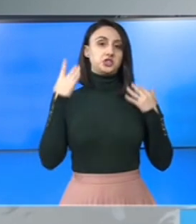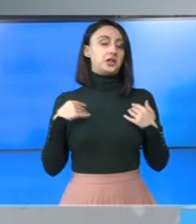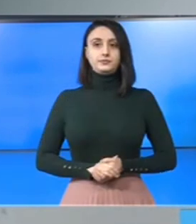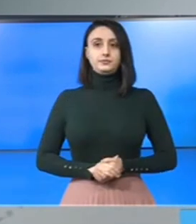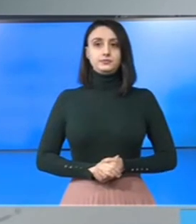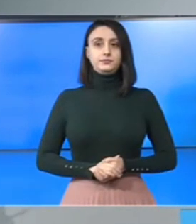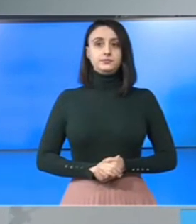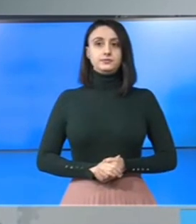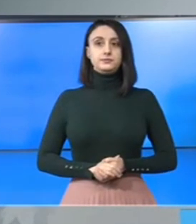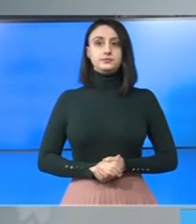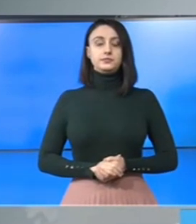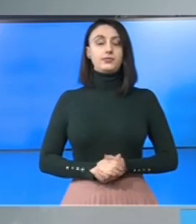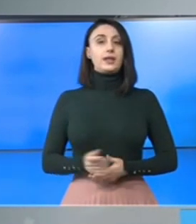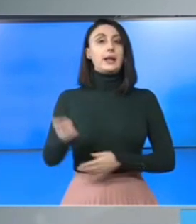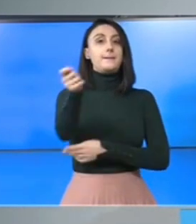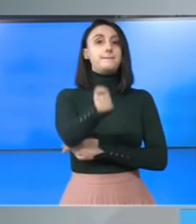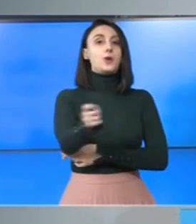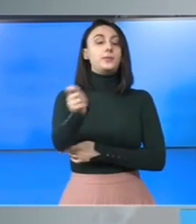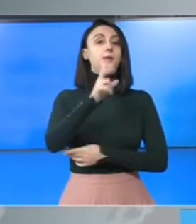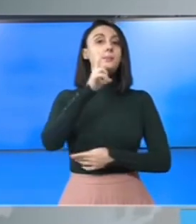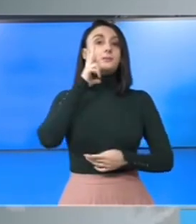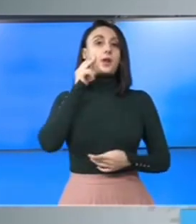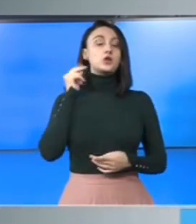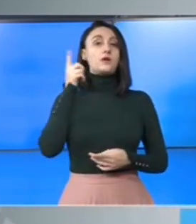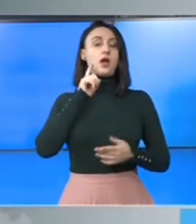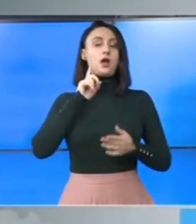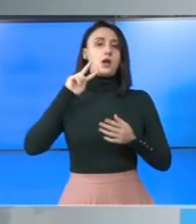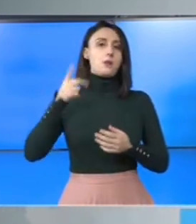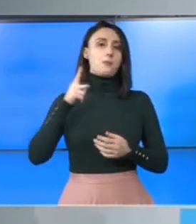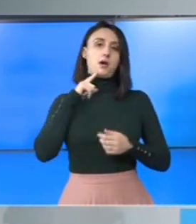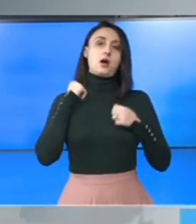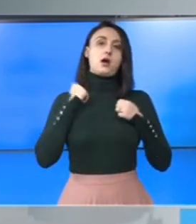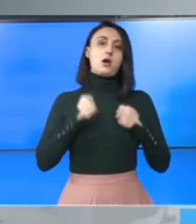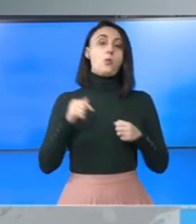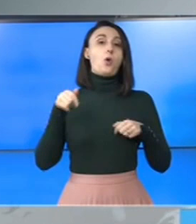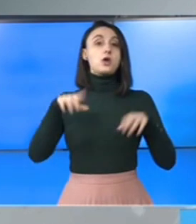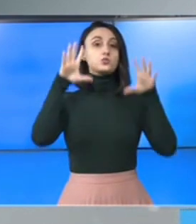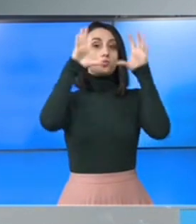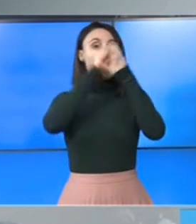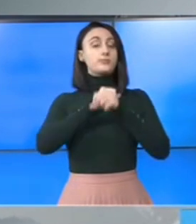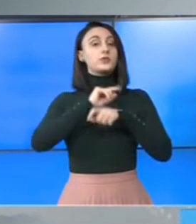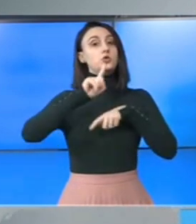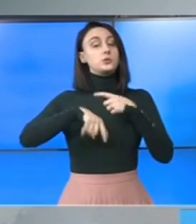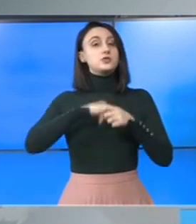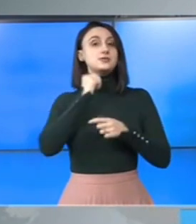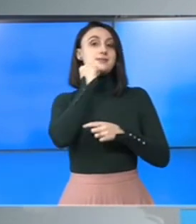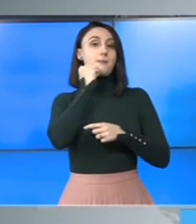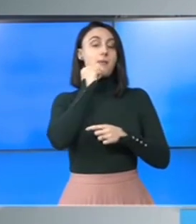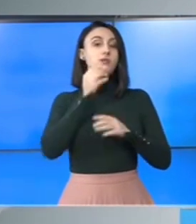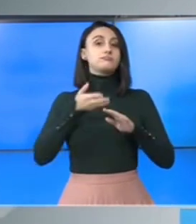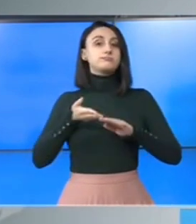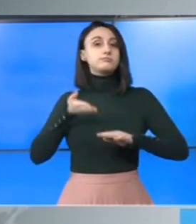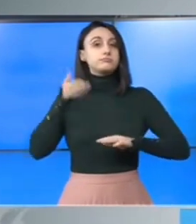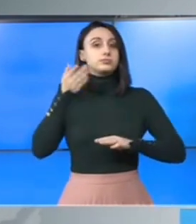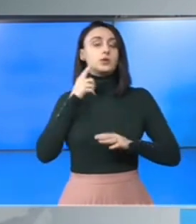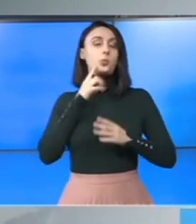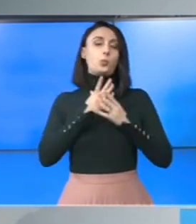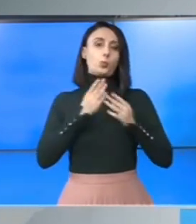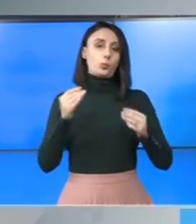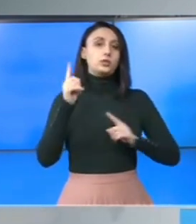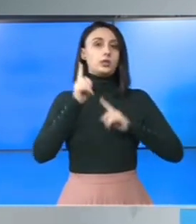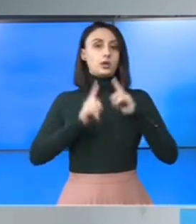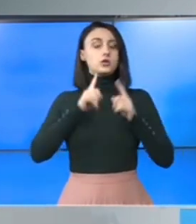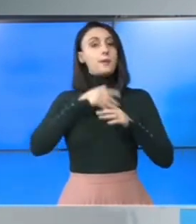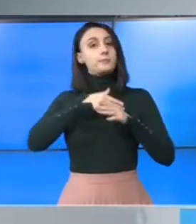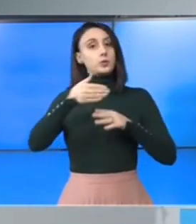rănit. Pompierii brașoveni au fost solicitați din greu în această noapte, după ce stratul de zăpadă a crescut necontenit, în ciuda faptului că